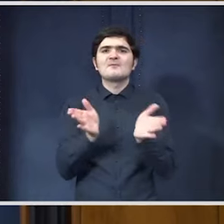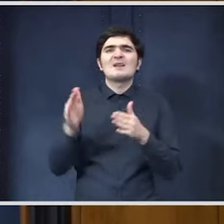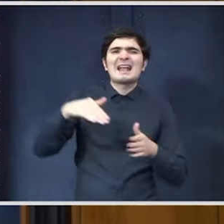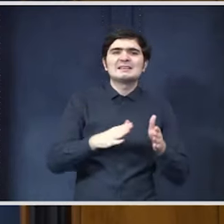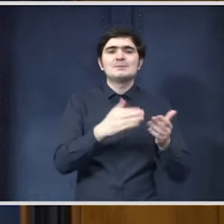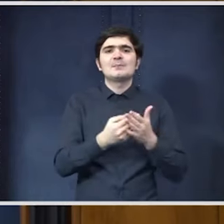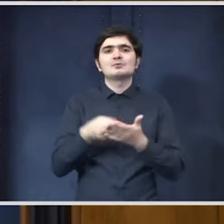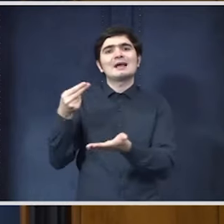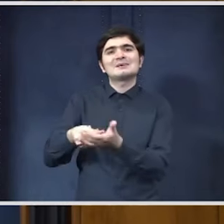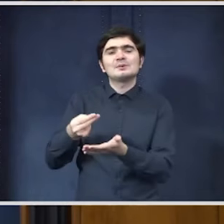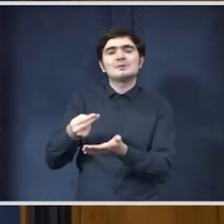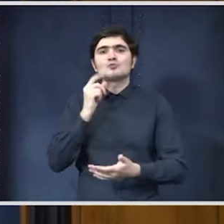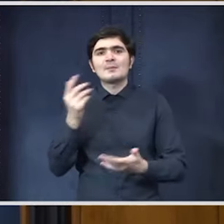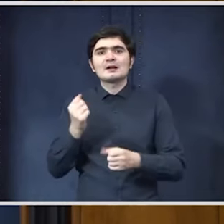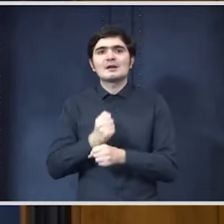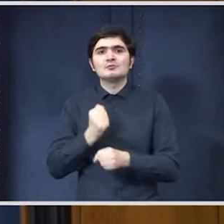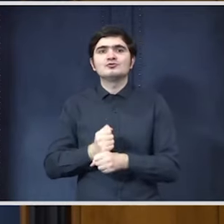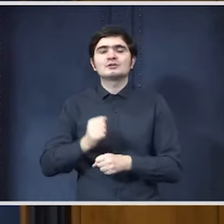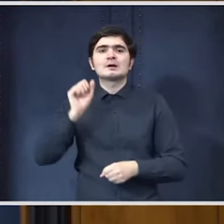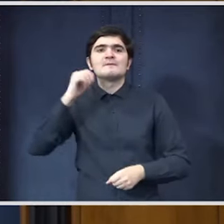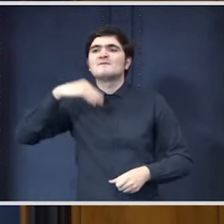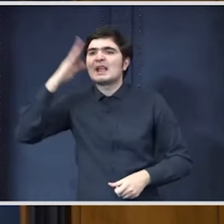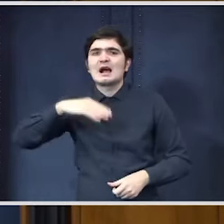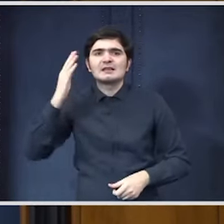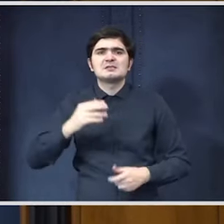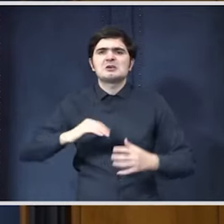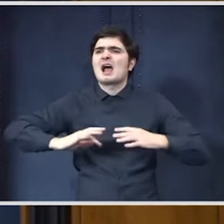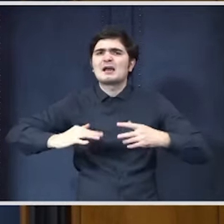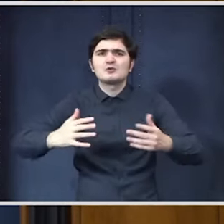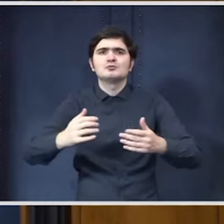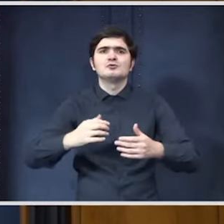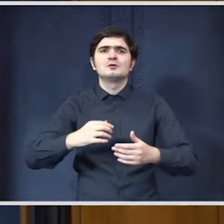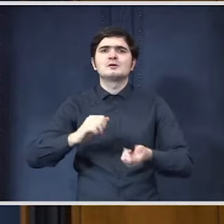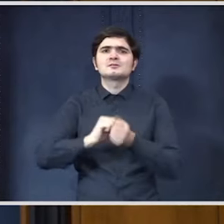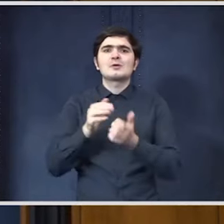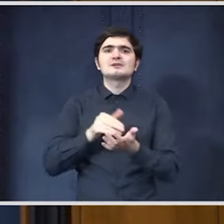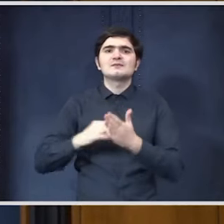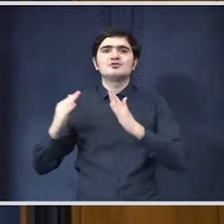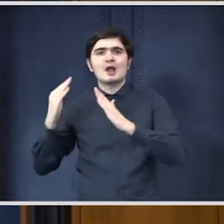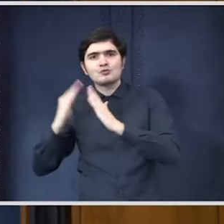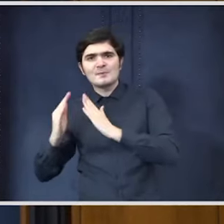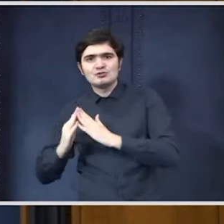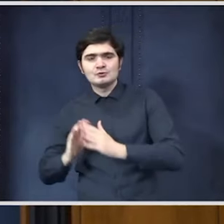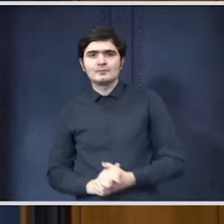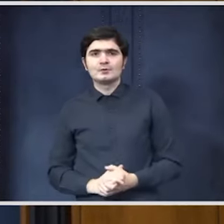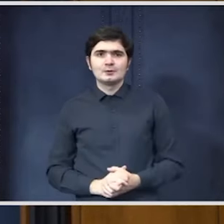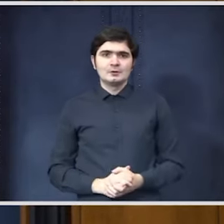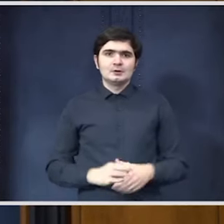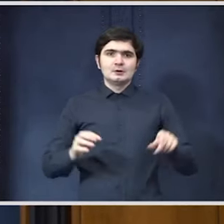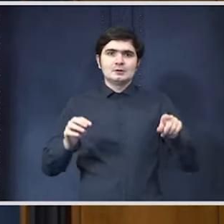pe oamenii care muncesc în zona de zilieri, în agricultură, în servicii presate la domiciliu. De asemenea,